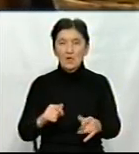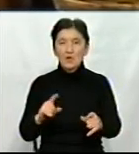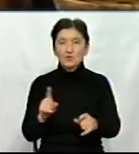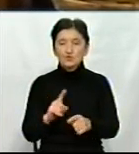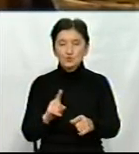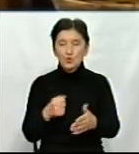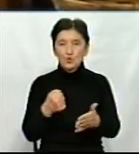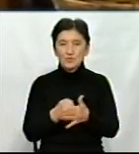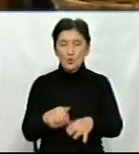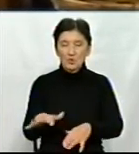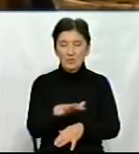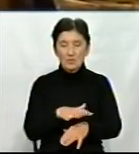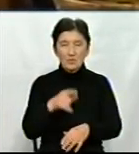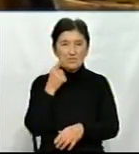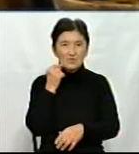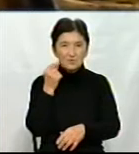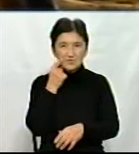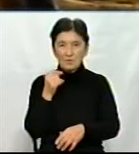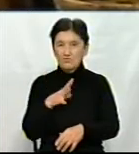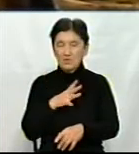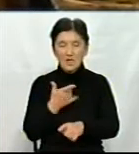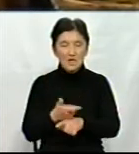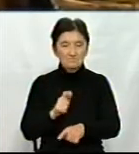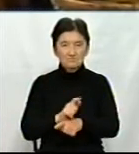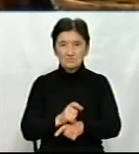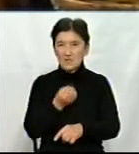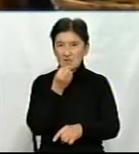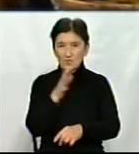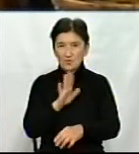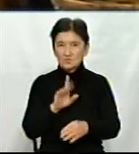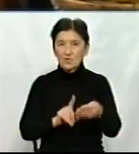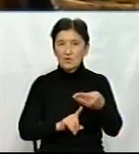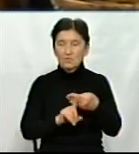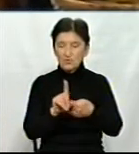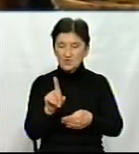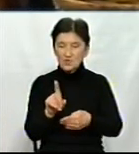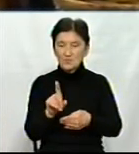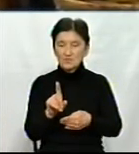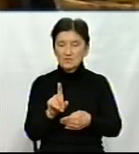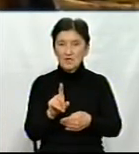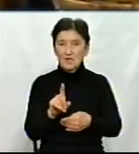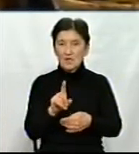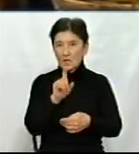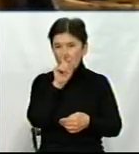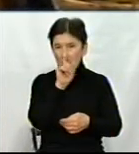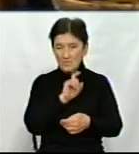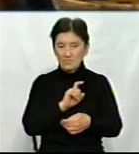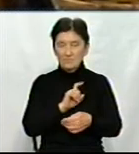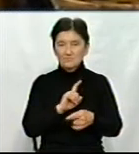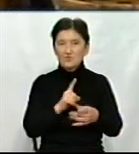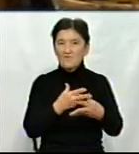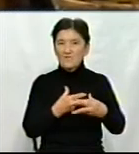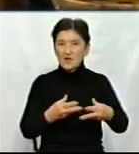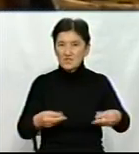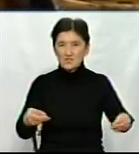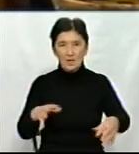бжільництва теж був рік не дуже хороший, бо почнемо з природних умов. Всі знаємо, що весна